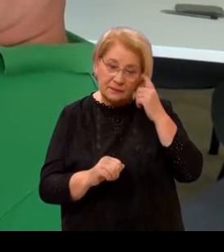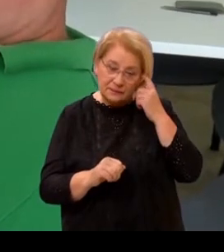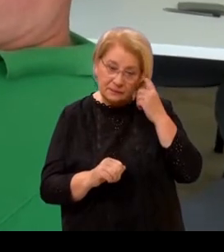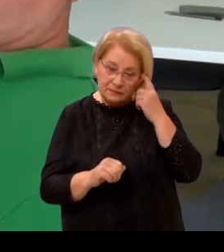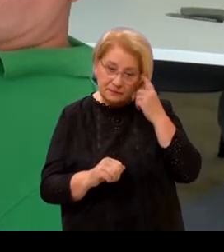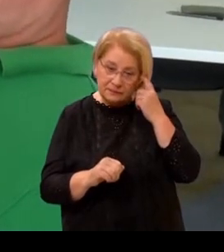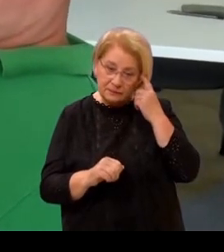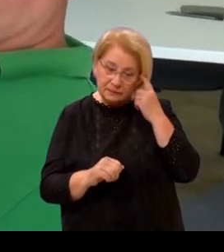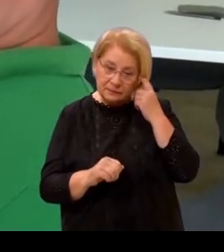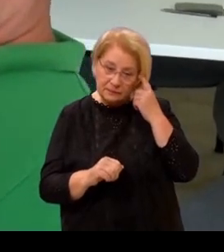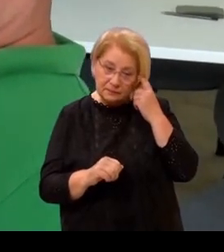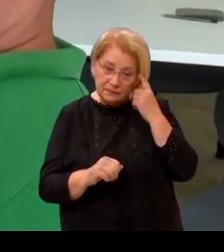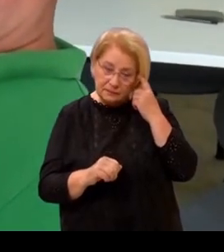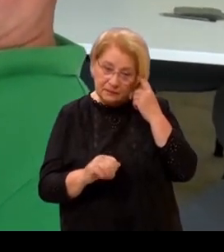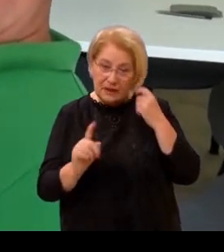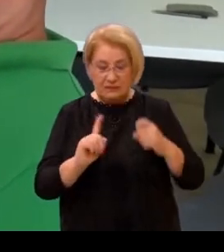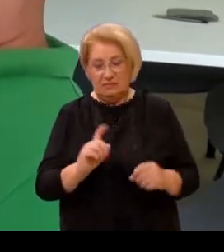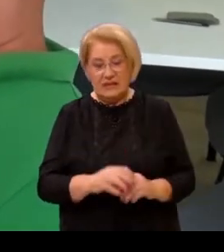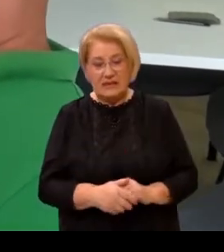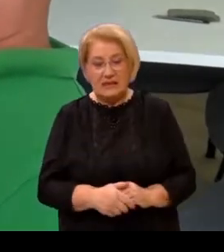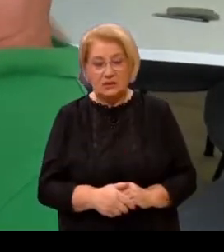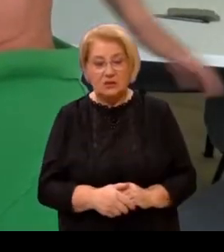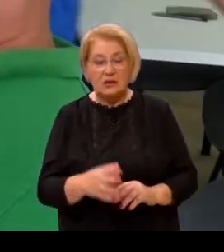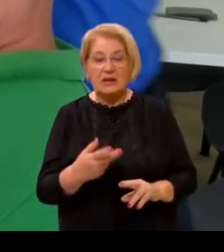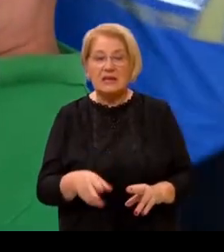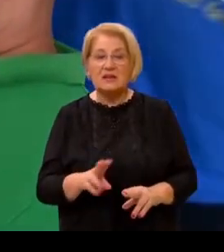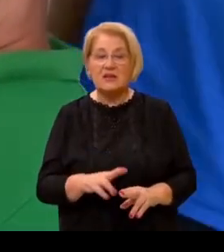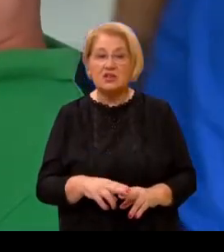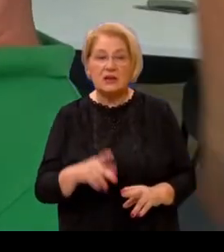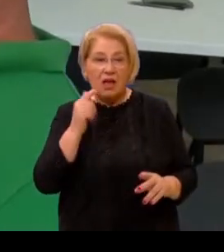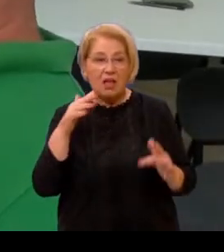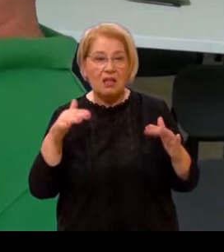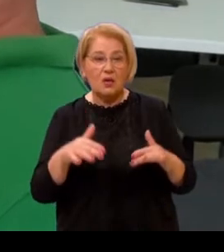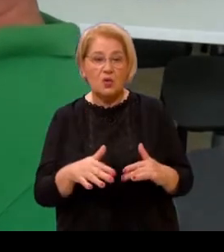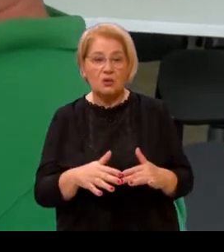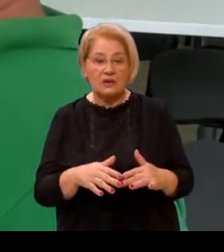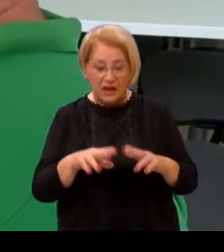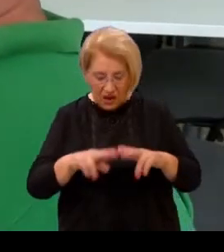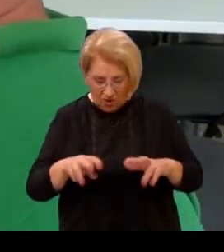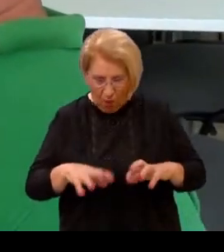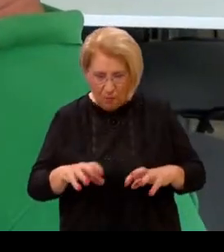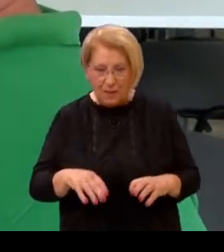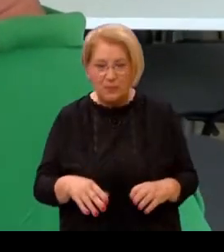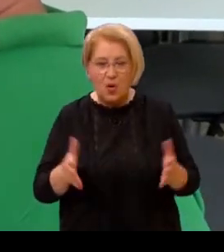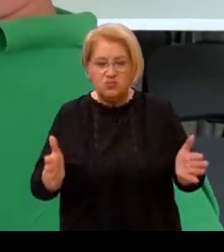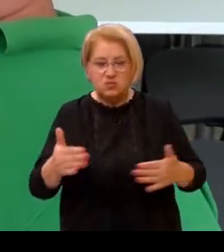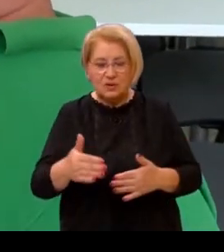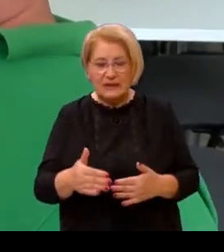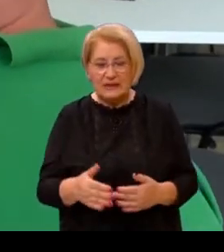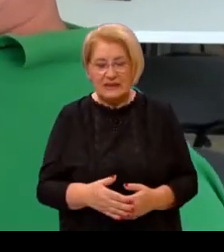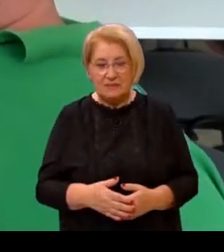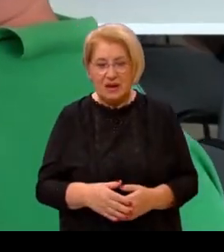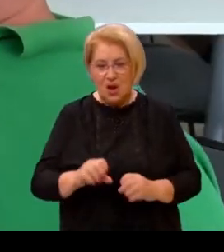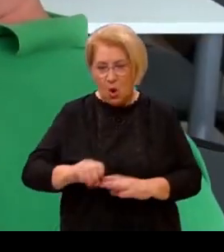stanjem u druževu, jer većina ljudi kopa po kontejnerima, što